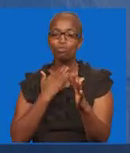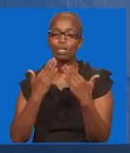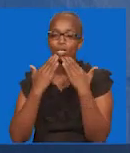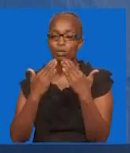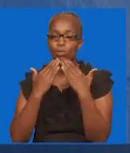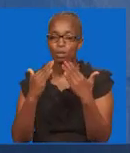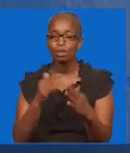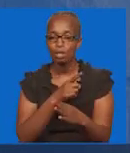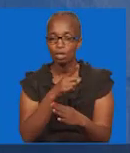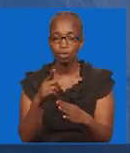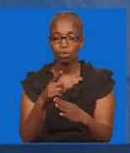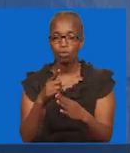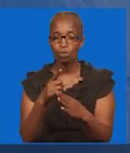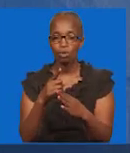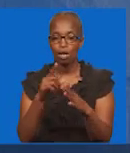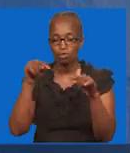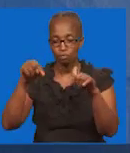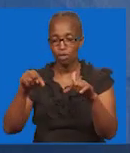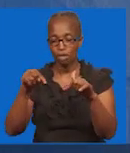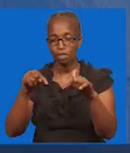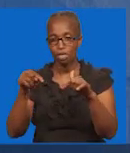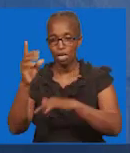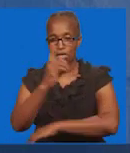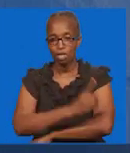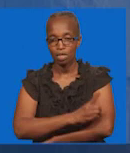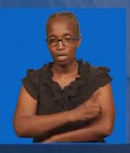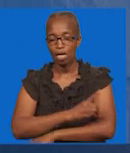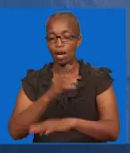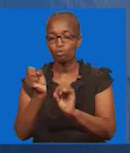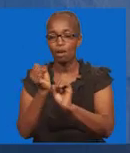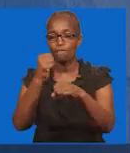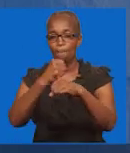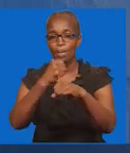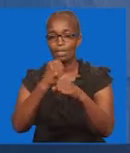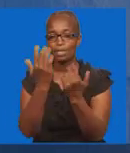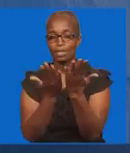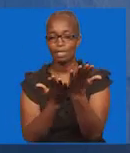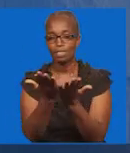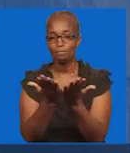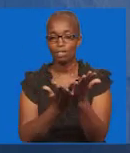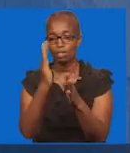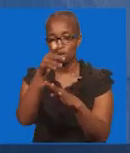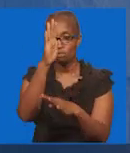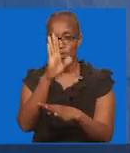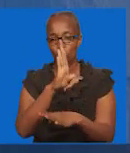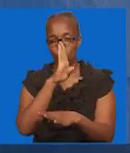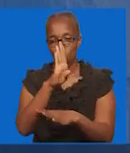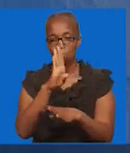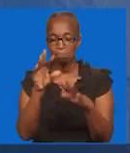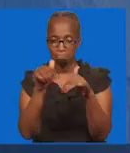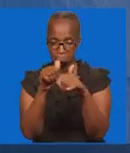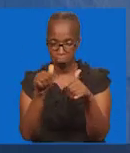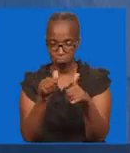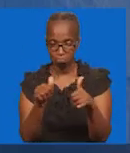Ninakushukuru jumapili jema ambayo umetupa Umefanya mtumishi wako mtanzamaji aamuke viema